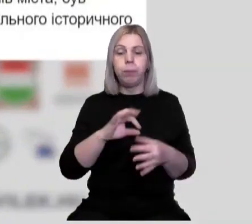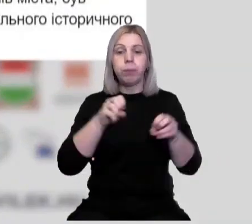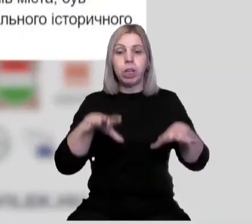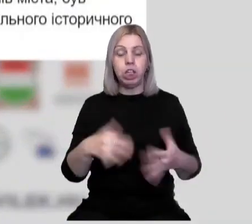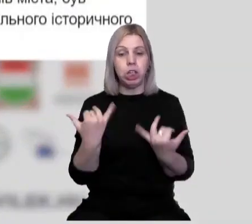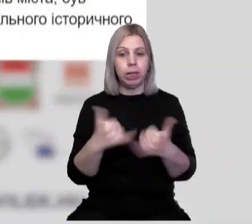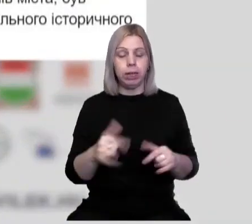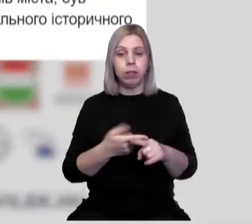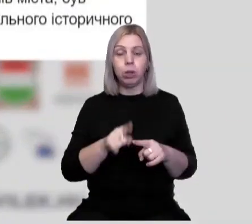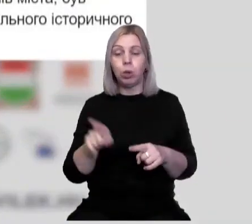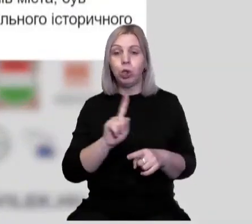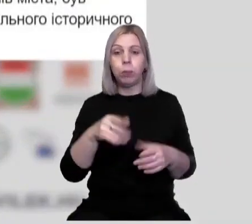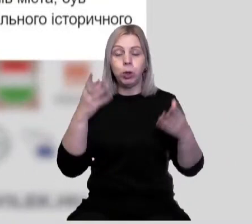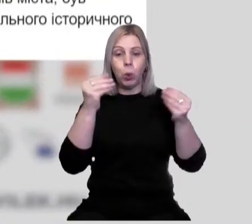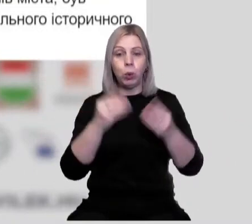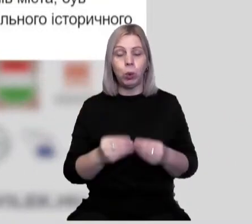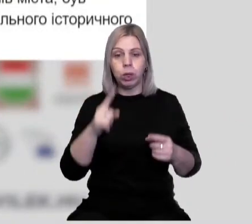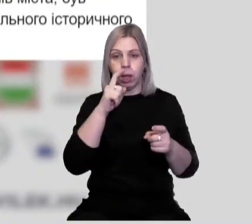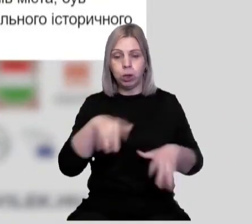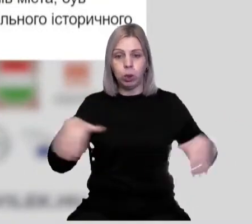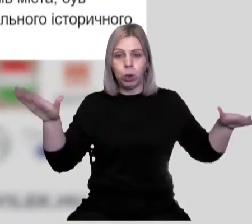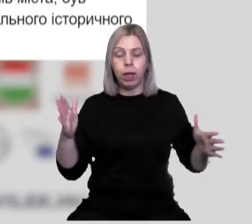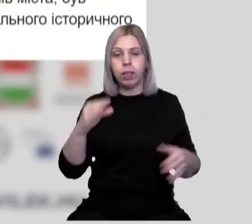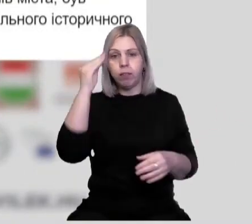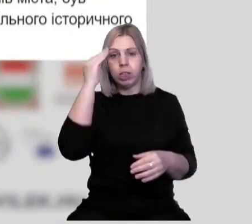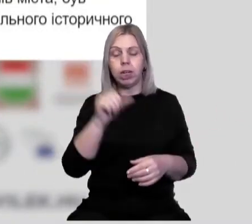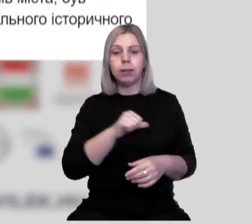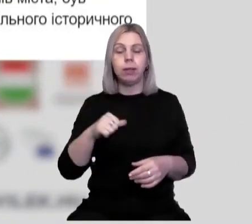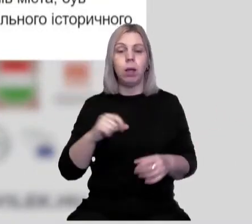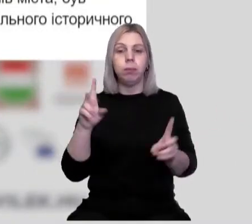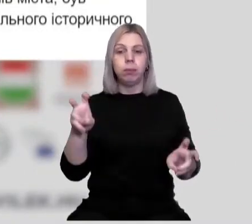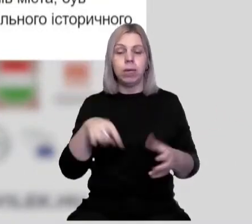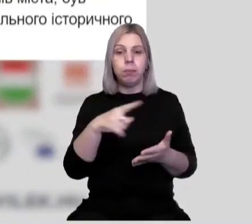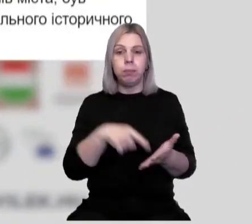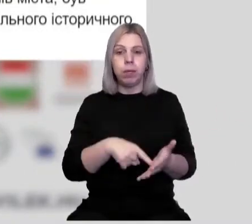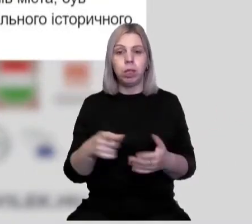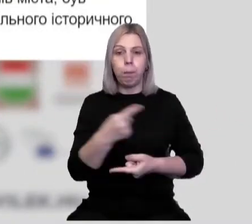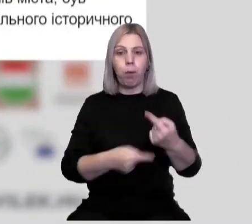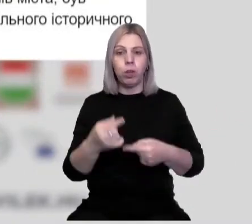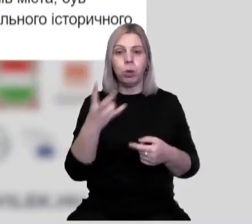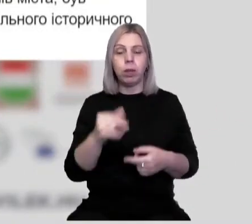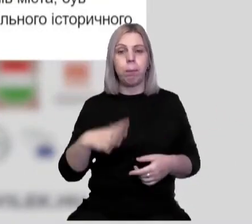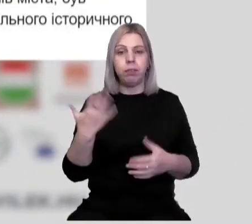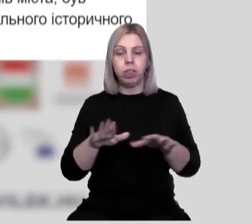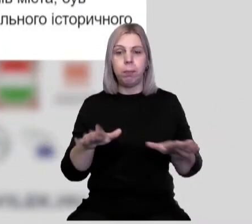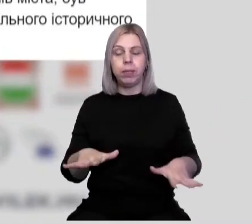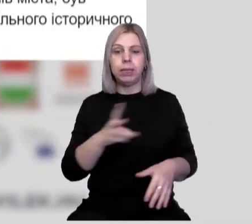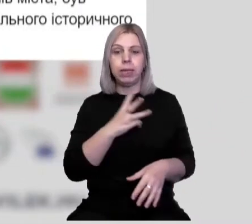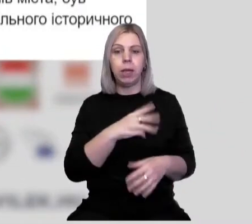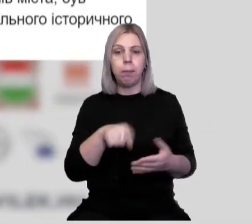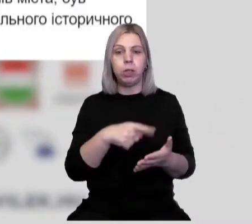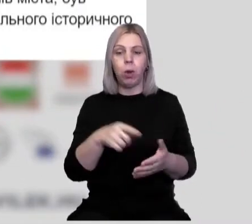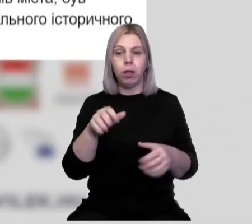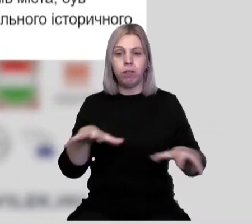рішення дивне, зокрема тому, що скульптурне зображення Турула, яке вважається одним із символів міста, повернули на колишнє місце з ініціативи